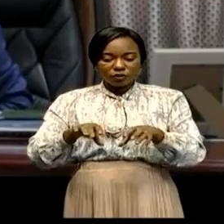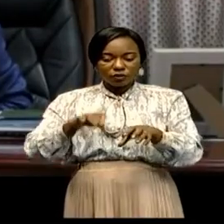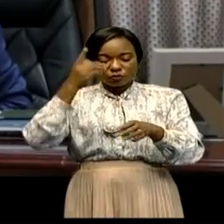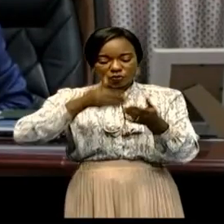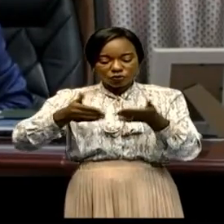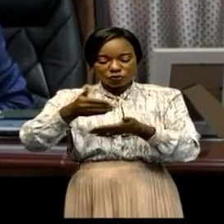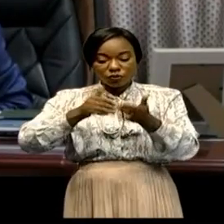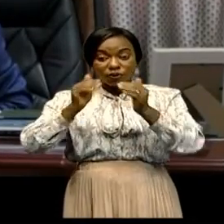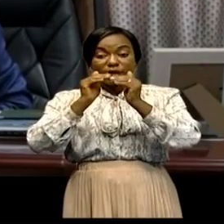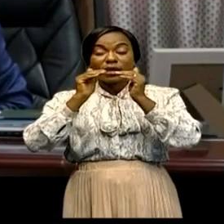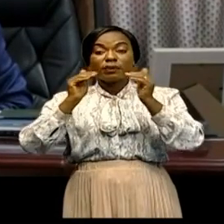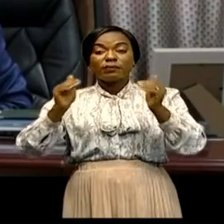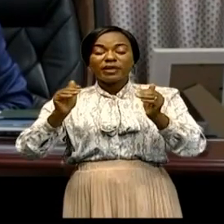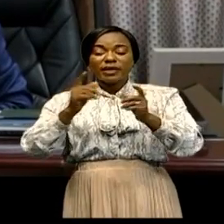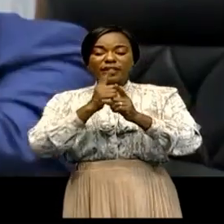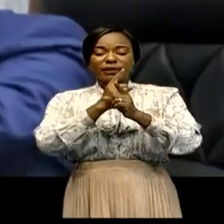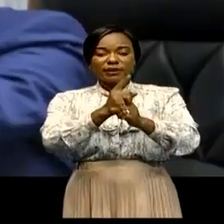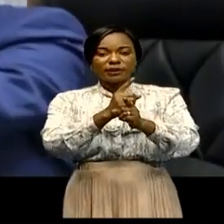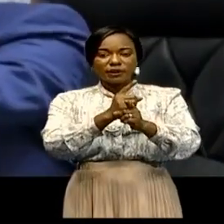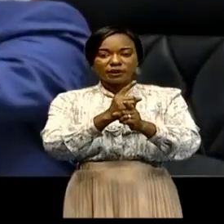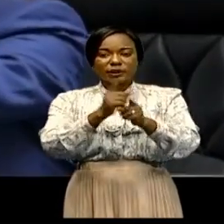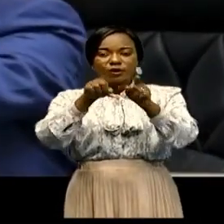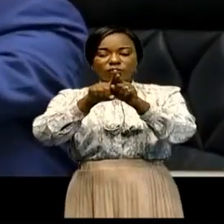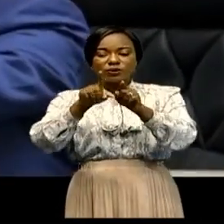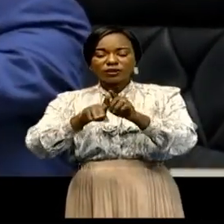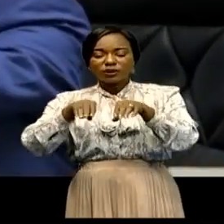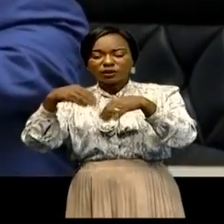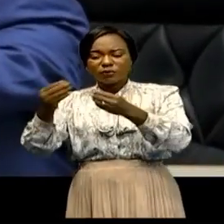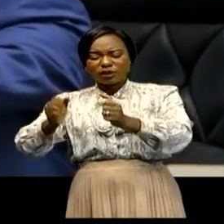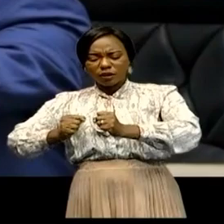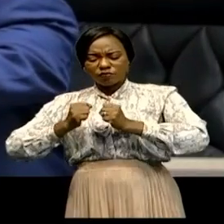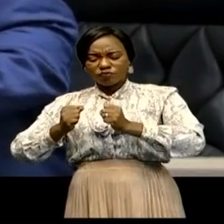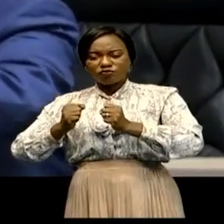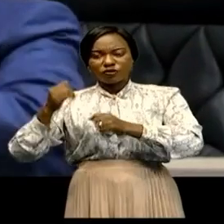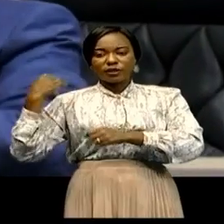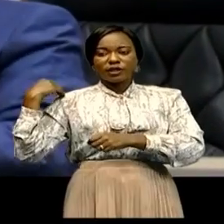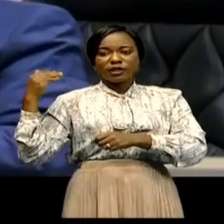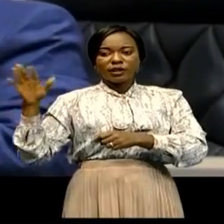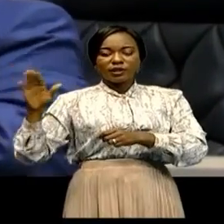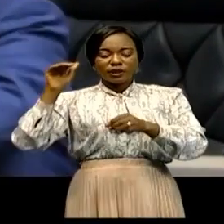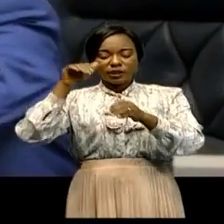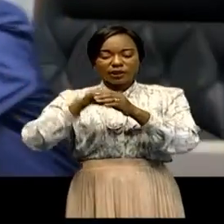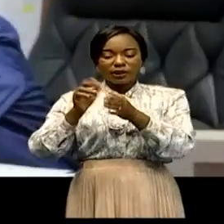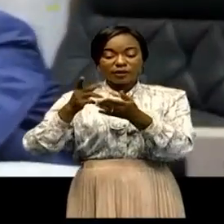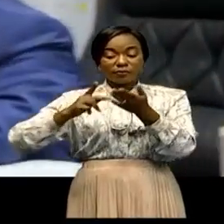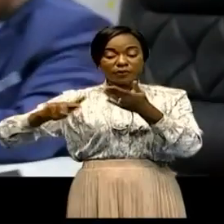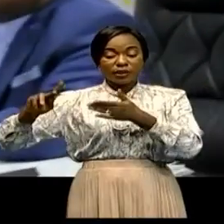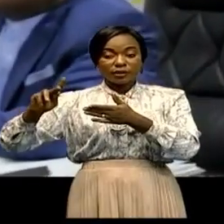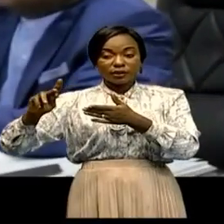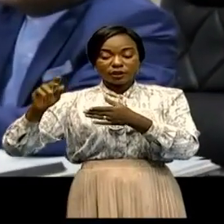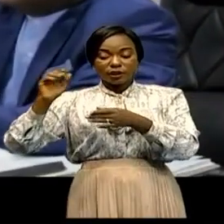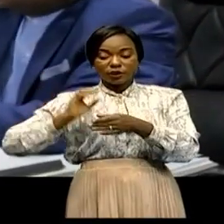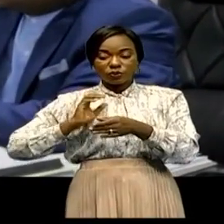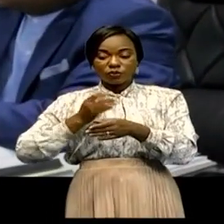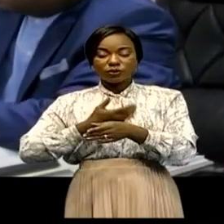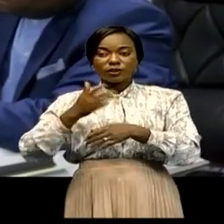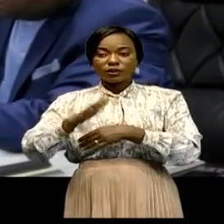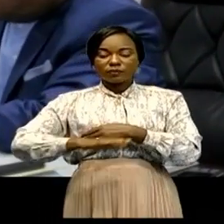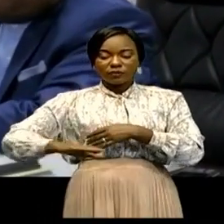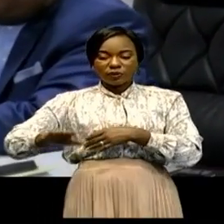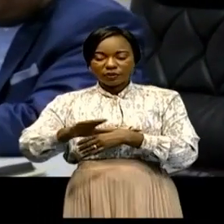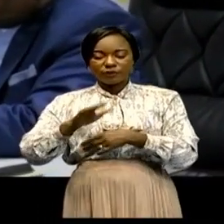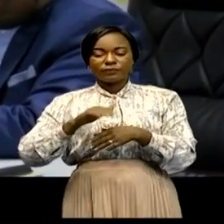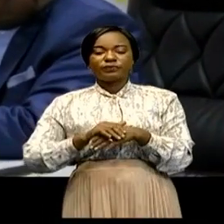la paix, la sécurité et de rétablir l'autorité de l'État dans cette partie de la République démocratique du Congo.